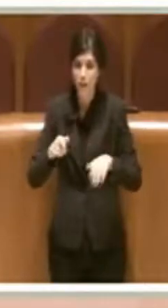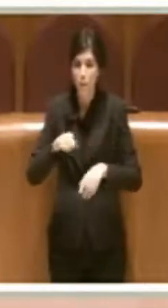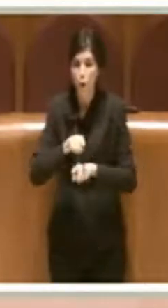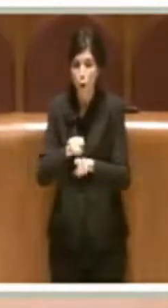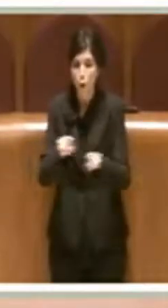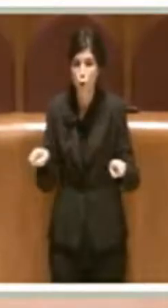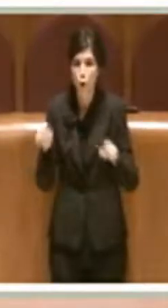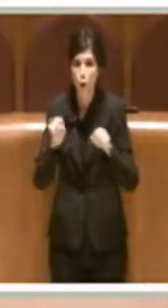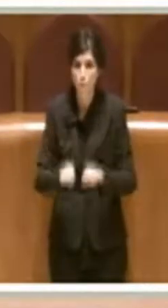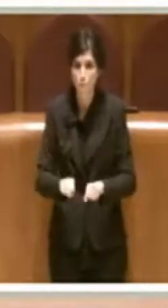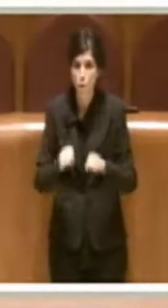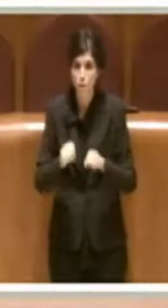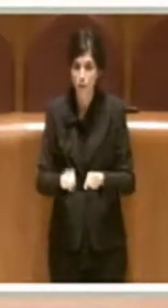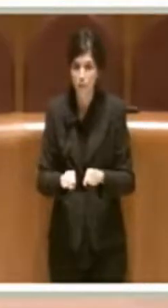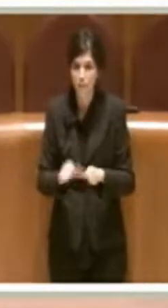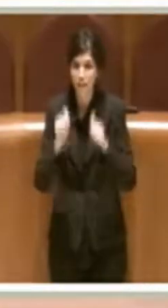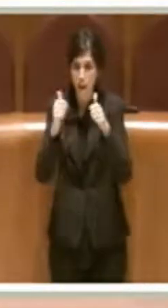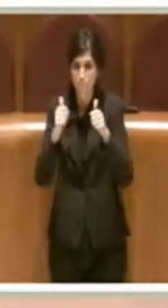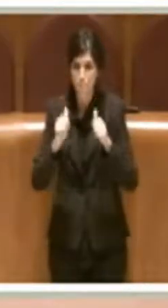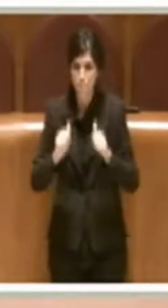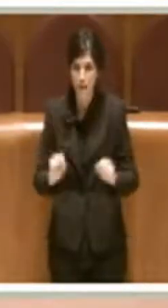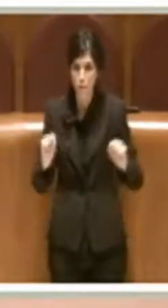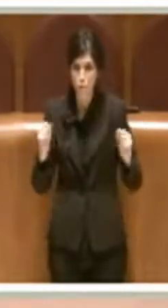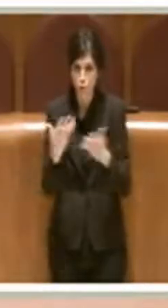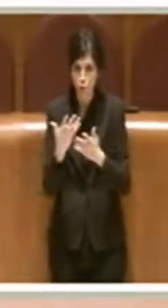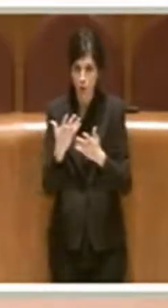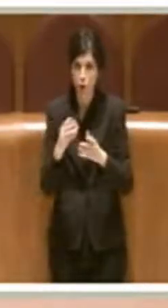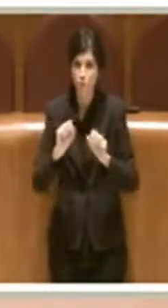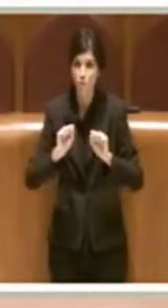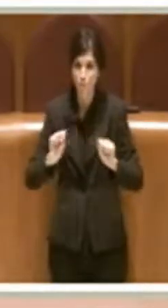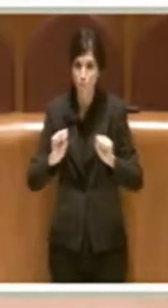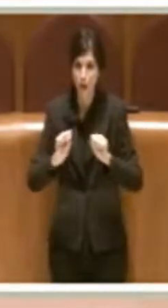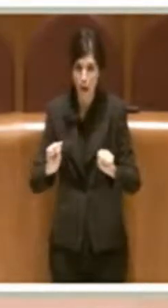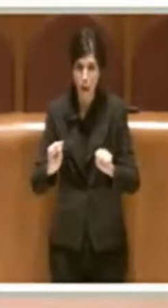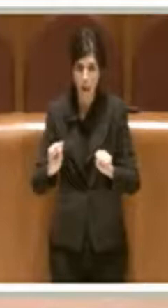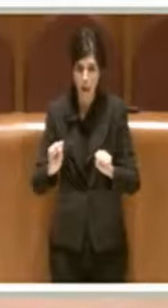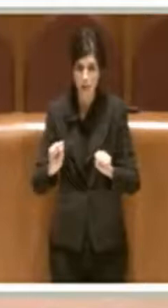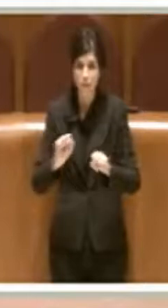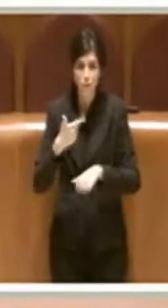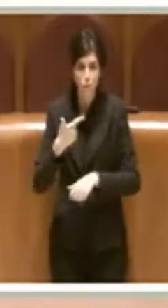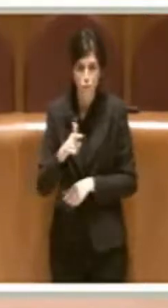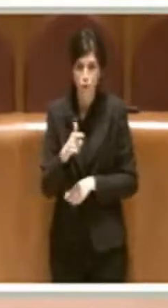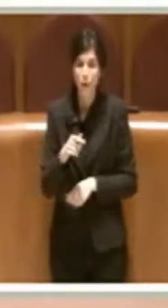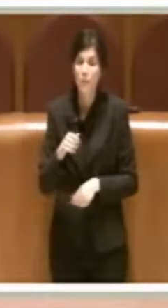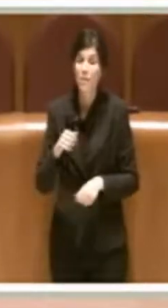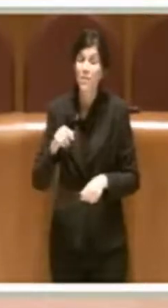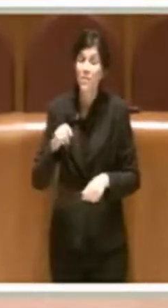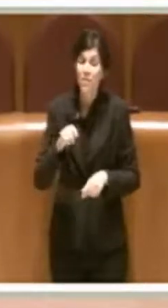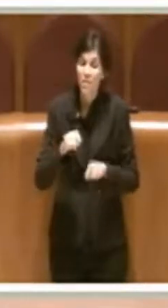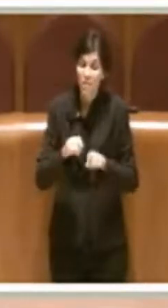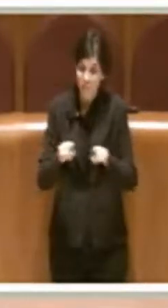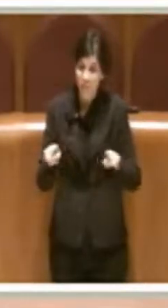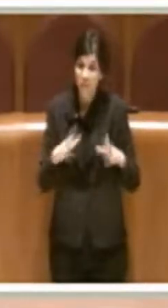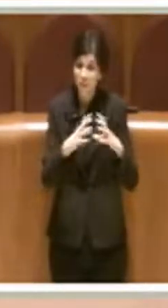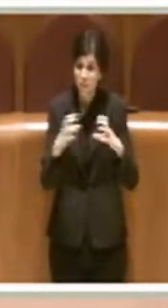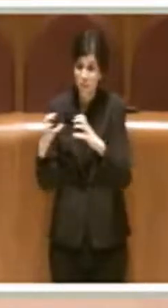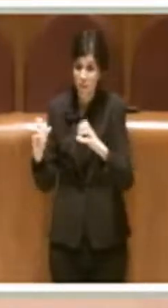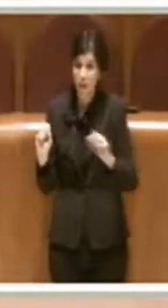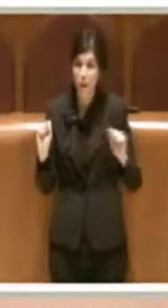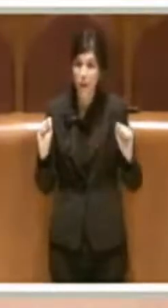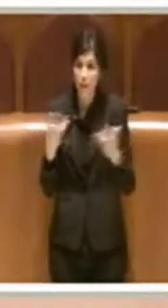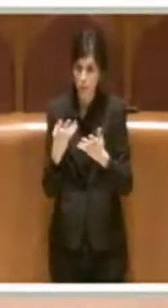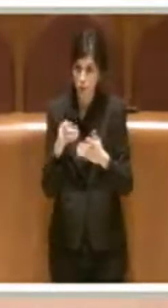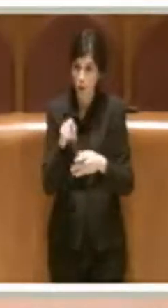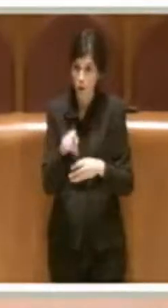mettere a bando ben 19 palestre. Tutte 19 palestre sono state ristrutturate o